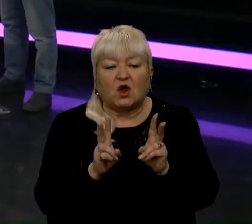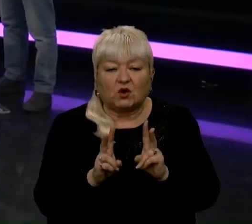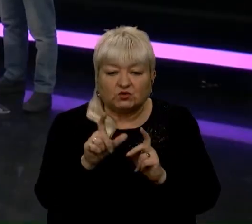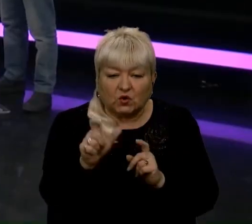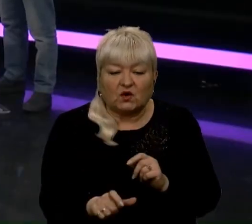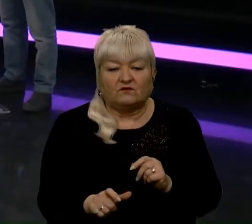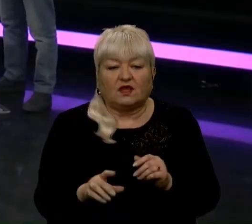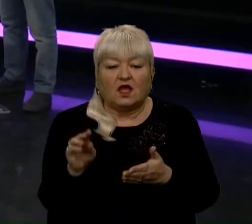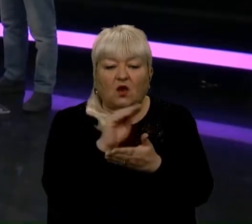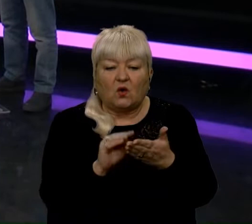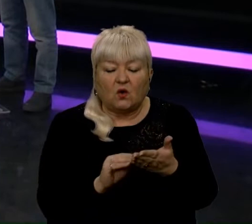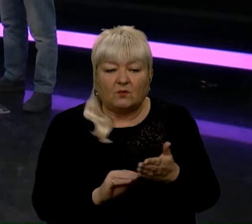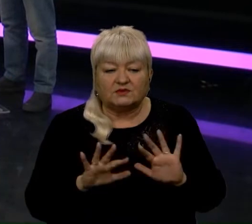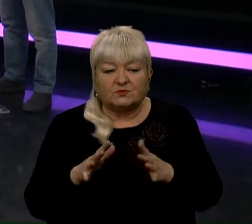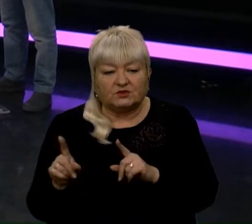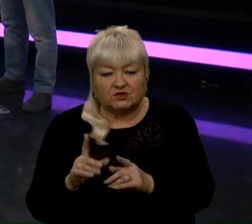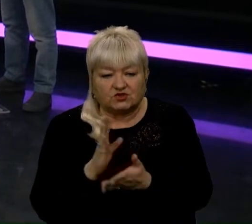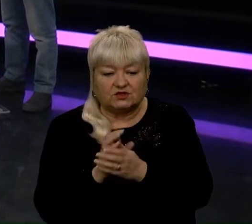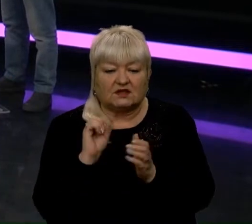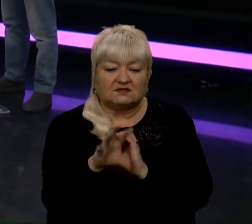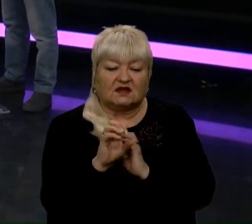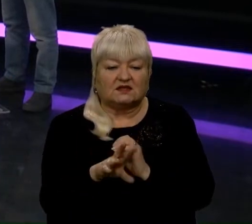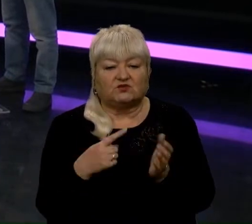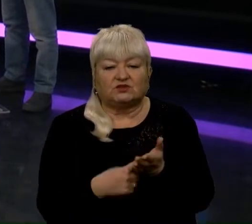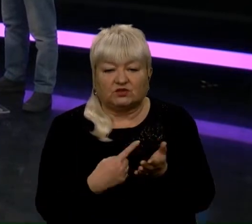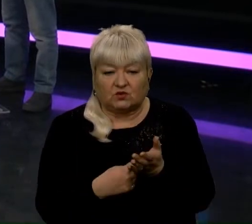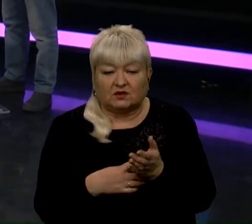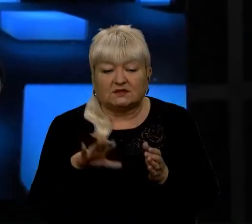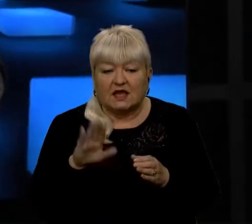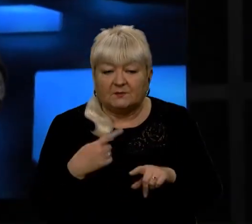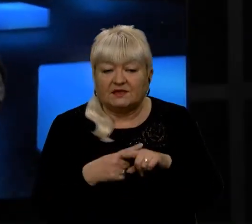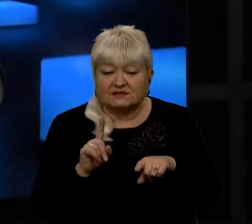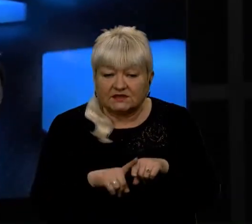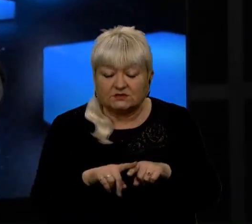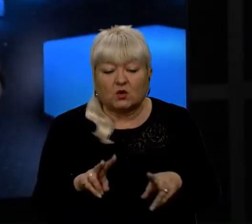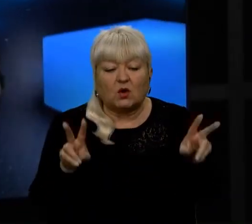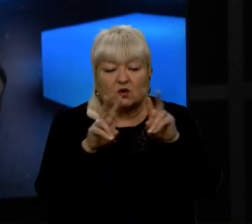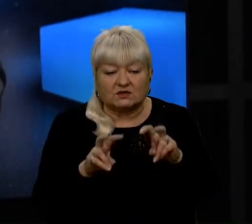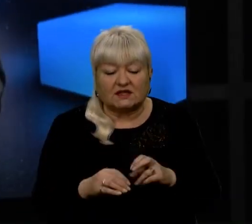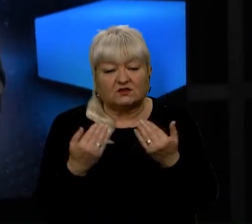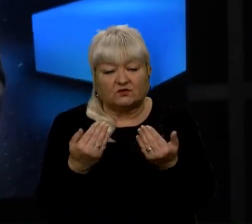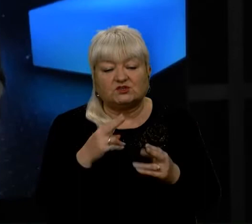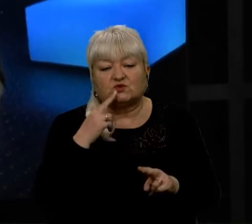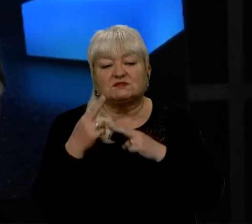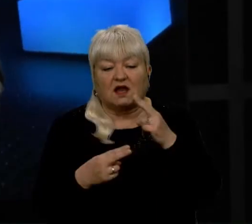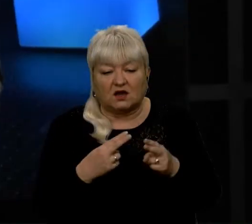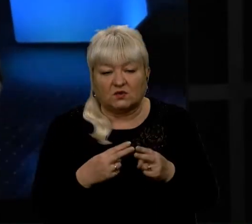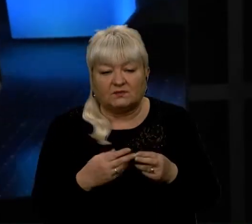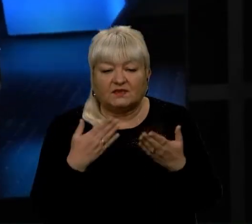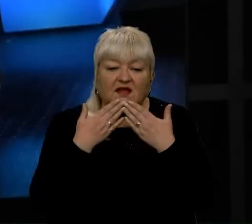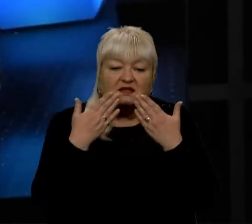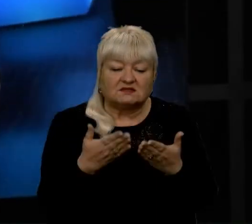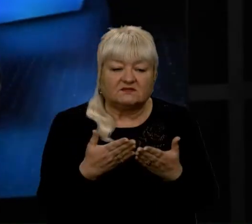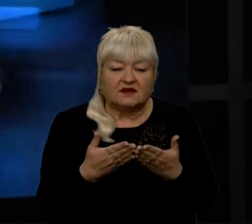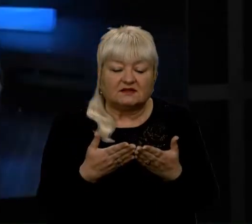сталися, і завантажуєте докази. І після того, уповноважений, розглянувши вашу скаргу, звернеться до суб